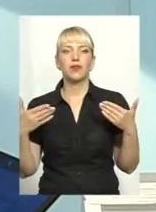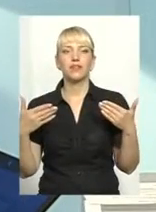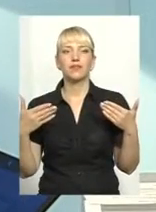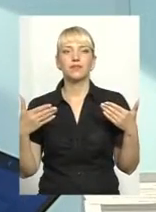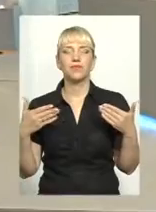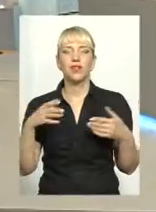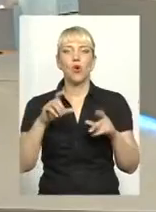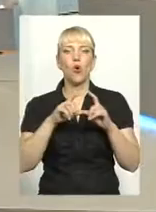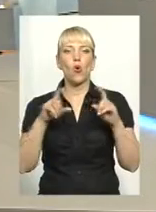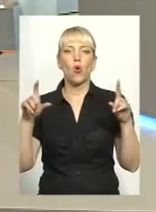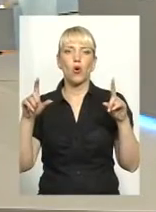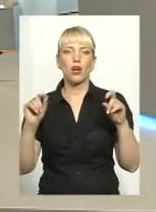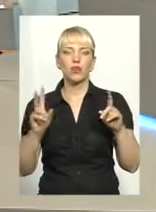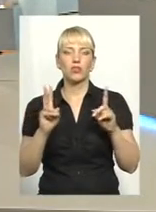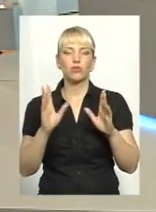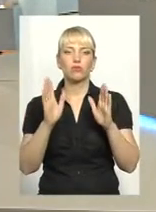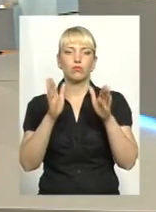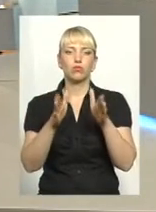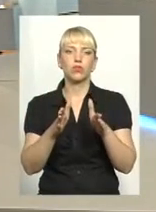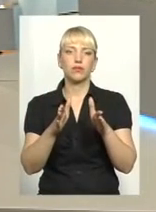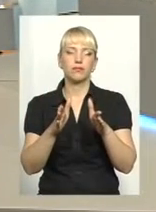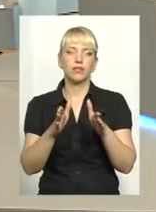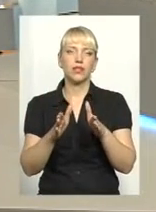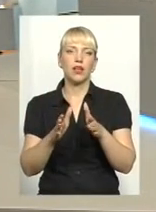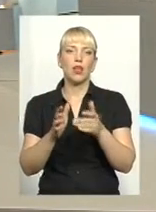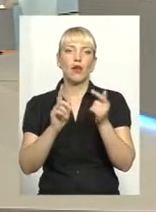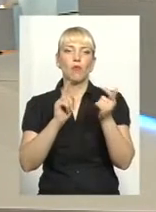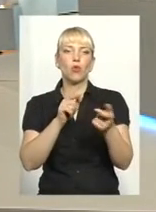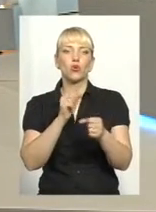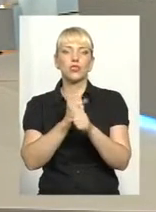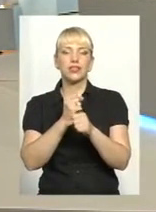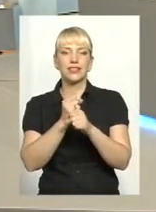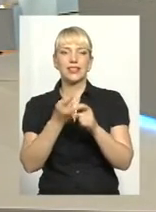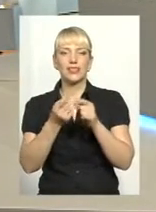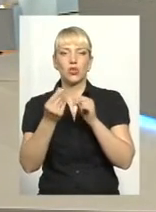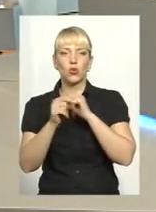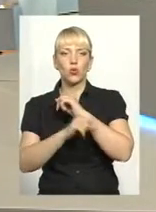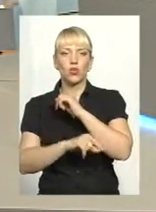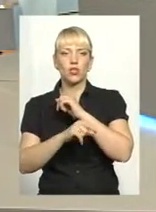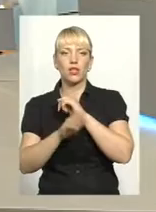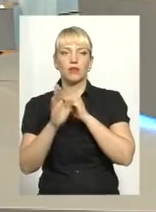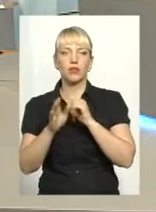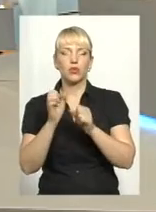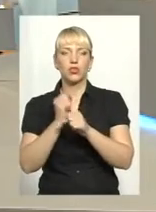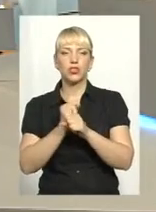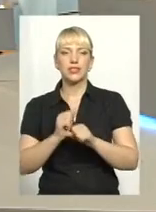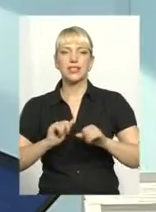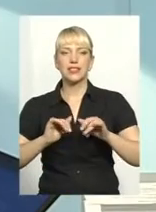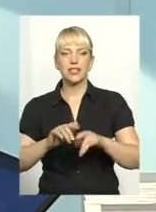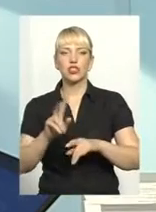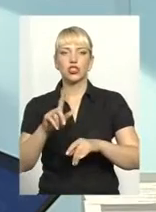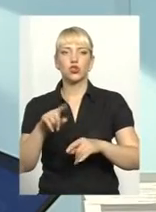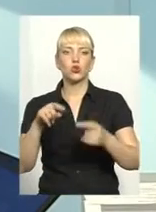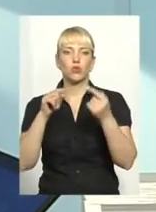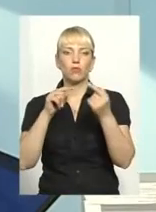орган, який буде протидіяти цій корупції і здійснювати заходи за протидію цієї корупції,